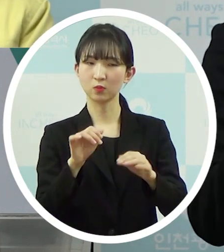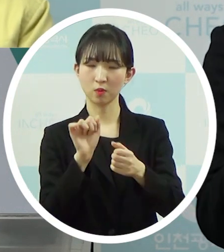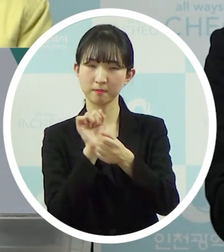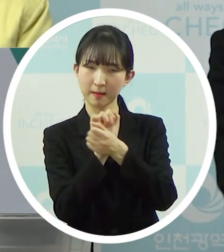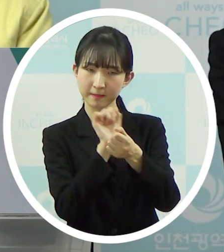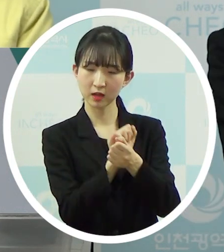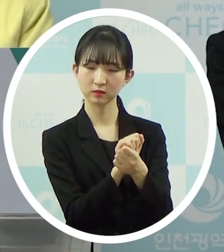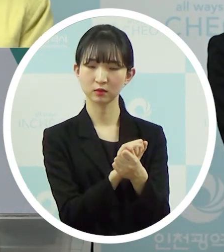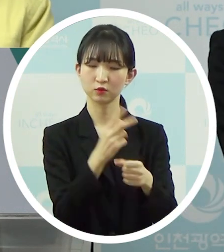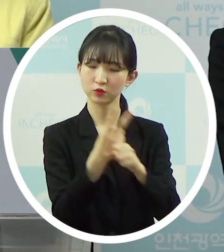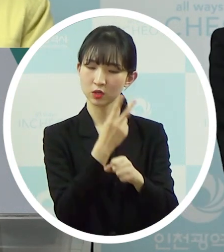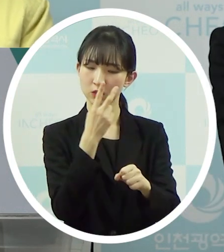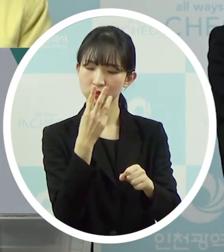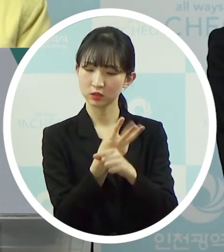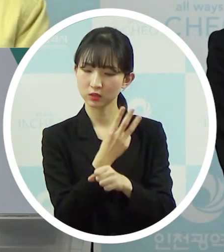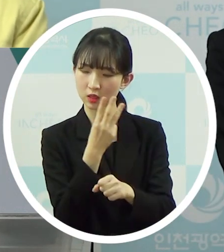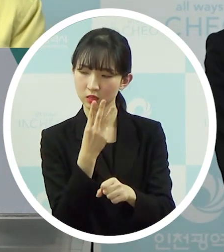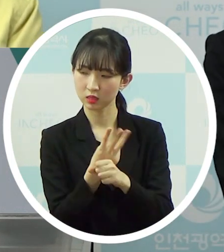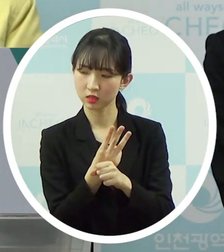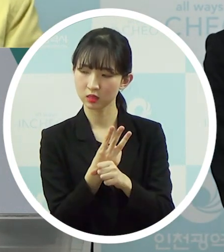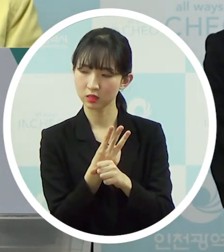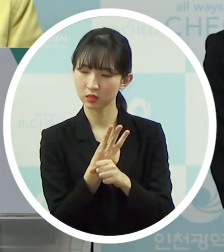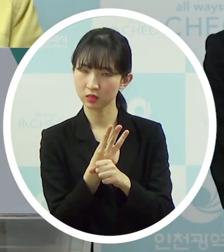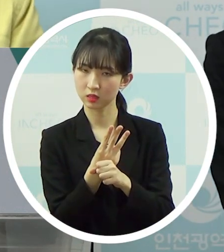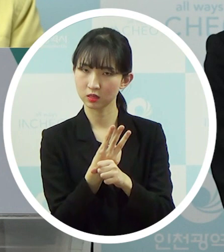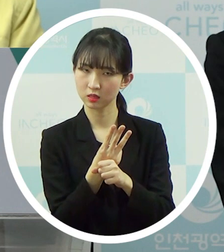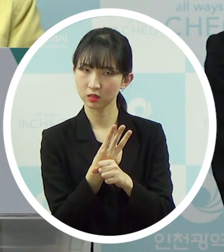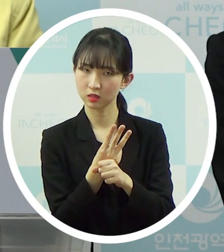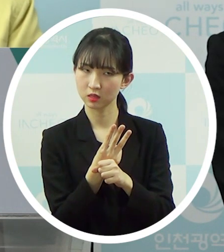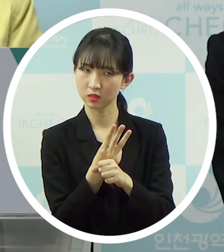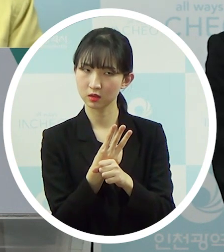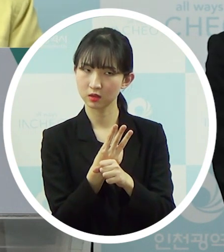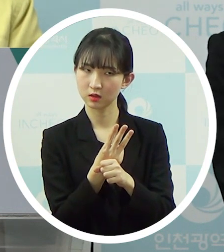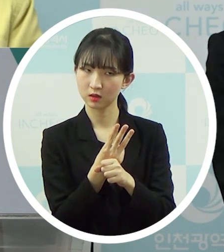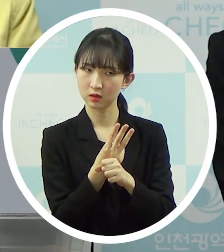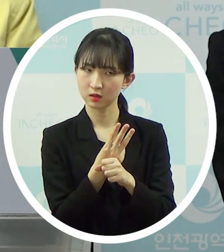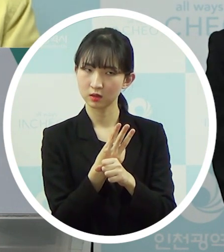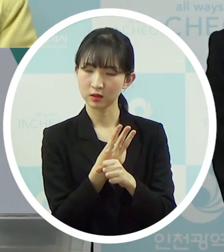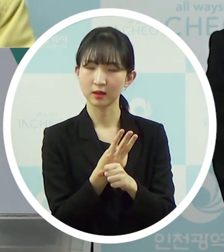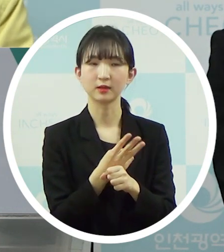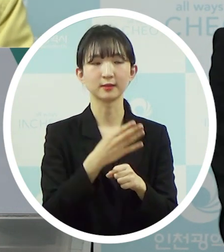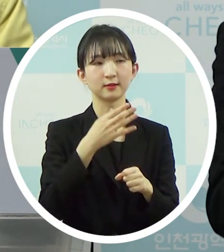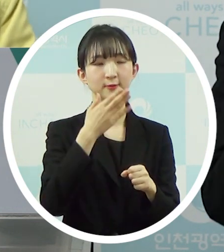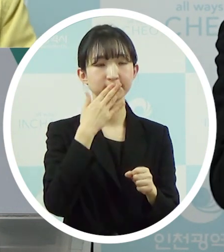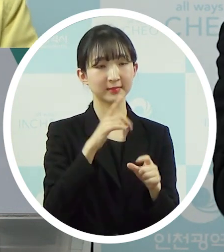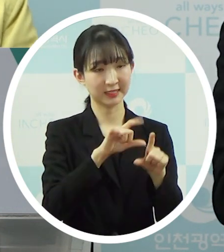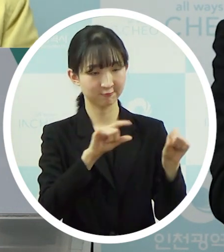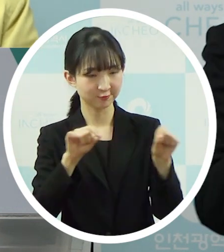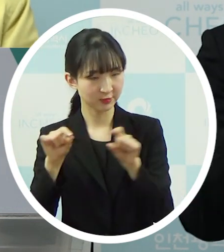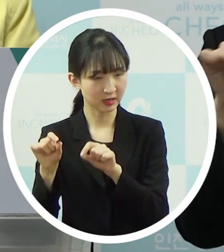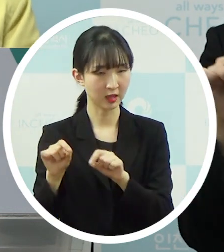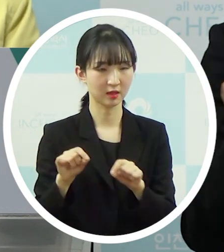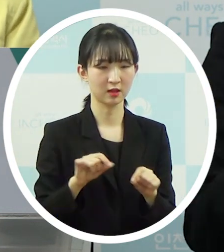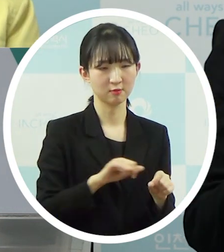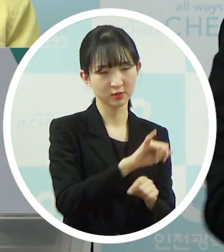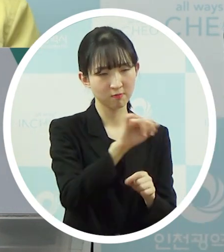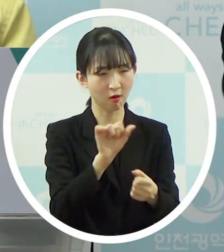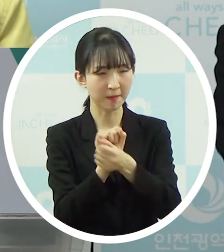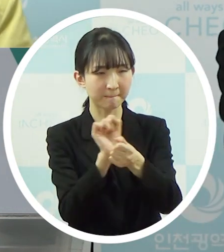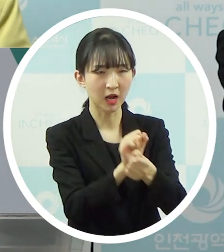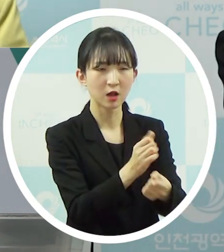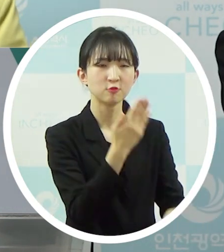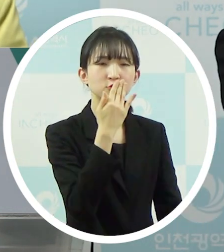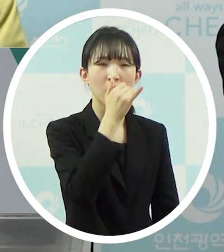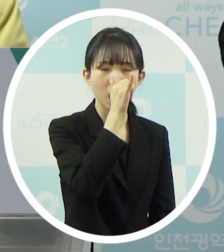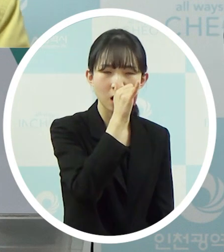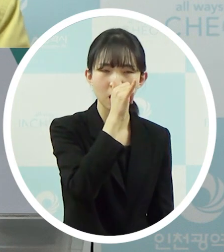3일 되지만 거기에 질병이 살 수 있어서 활성화 단계가 음식물이 활성화 단계가 있으면 그게